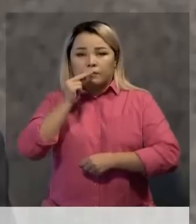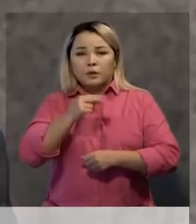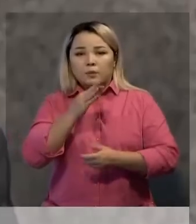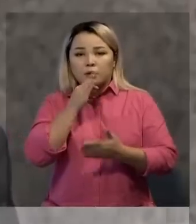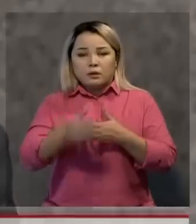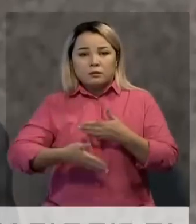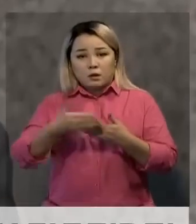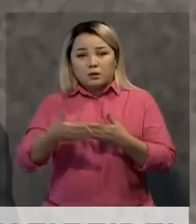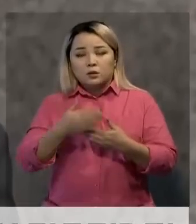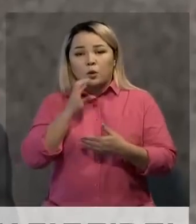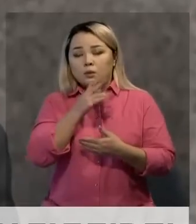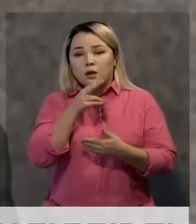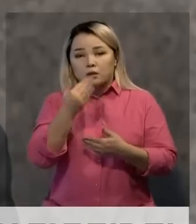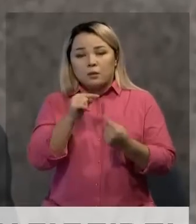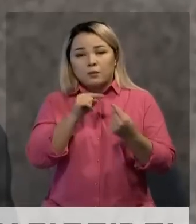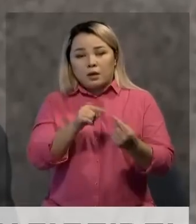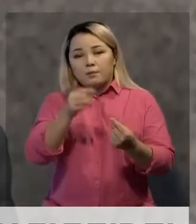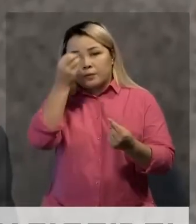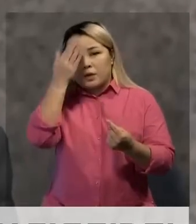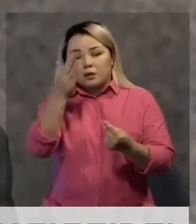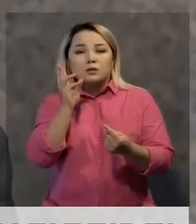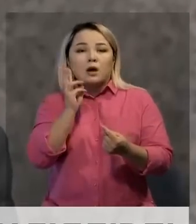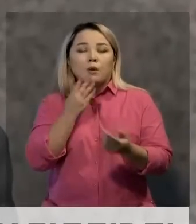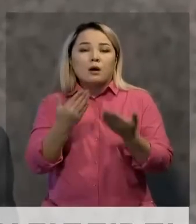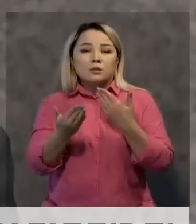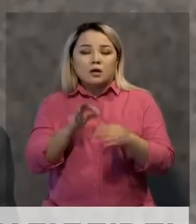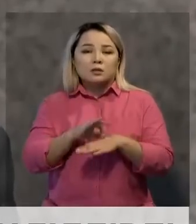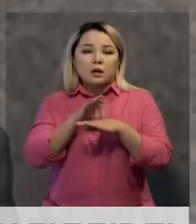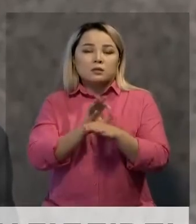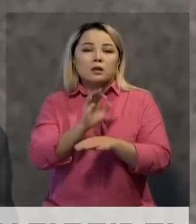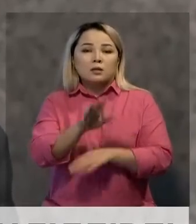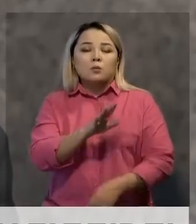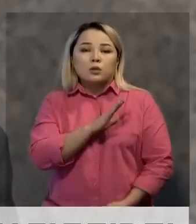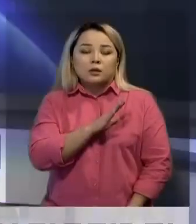солтүстік Кореяға наразылымызды бейжіндегі дипломатиялық байланыстар арқылы жібердік.